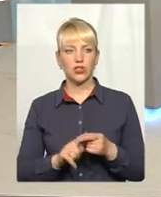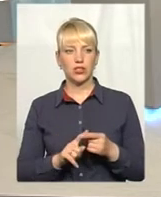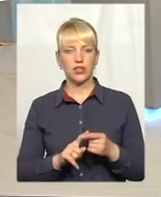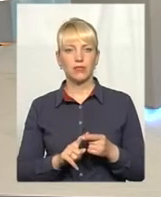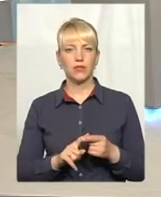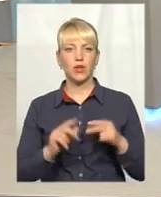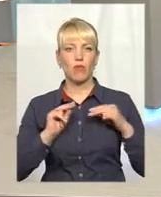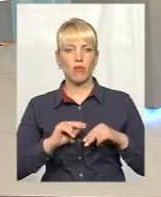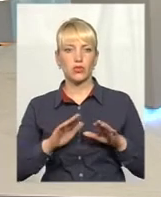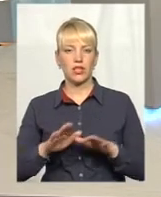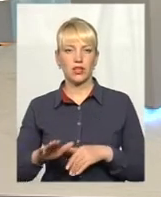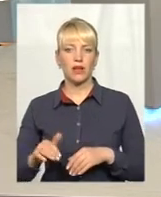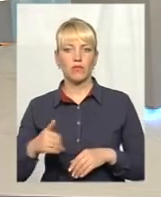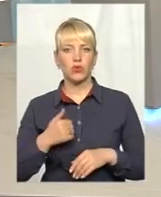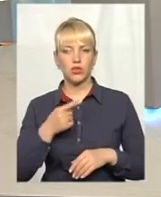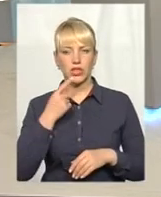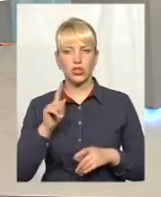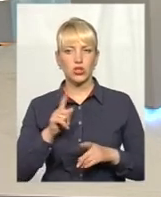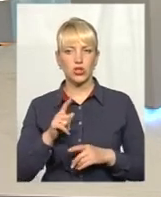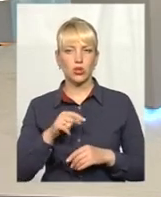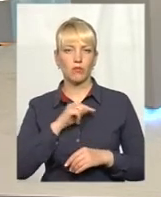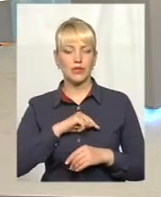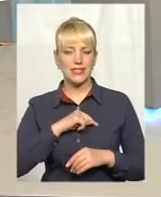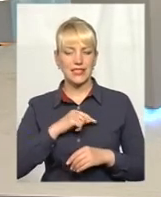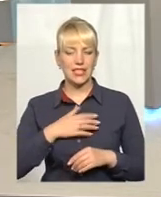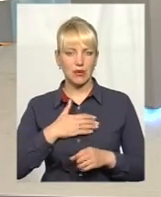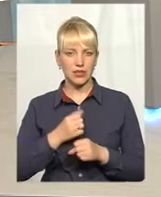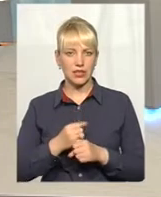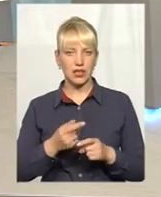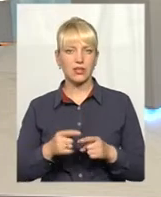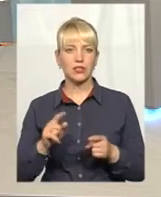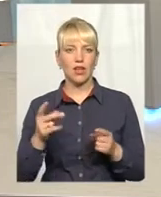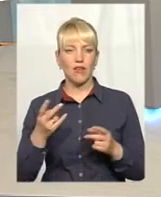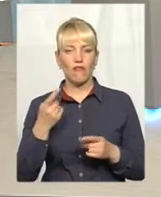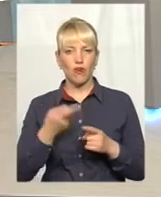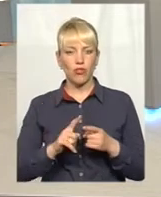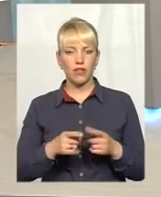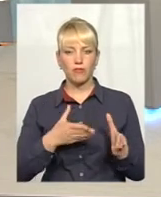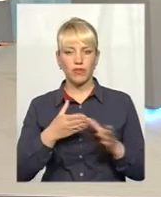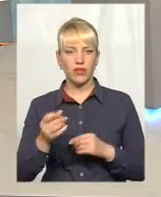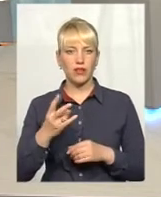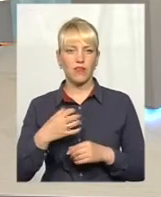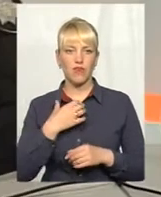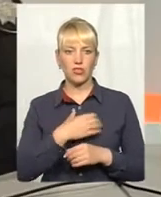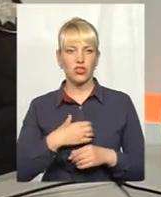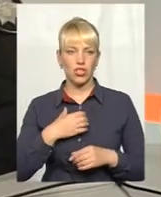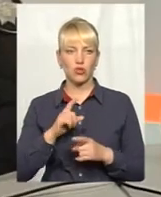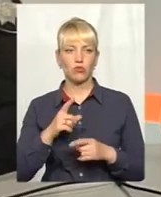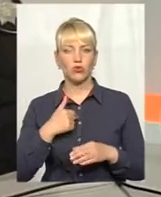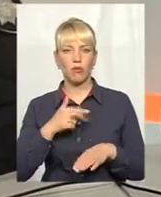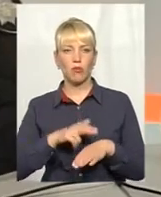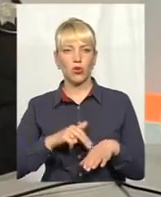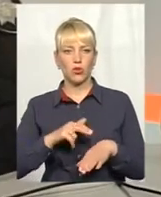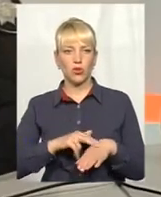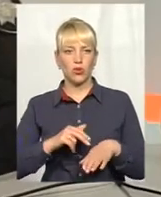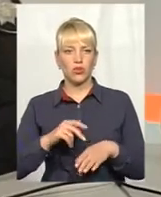Хочу зазначити, що психоемоційна стійкість, вона відіграє, можна сказати, досить важливу роль, тому що наші патрульні поліцейські, як ми